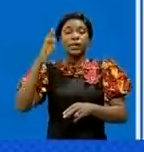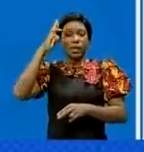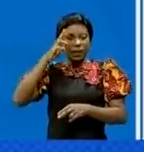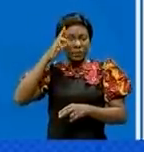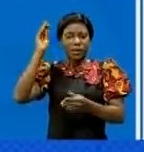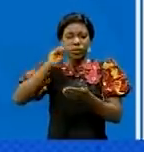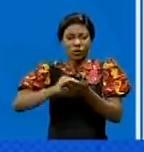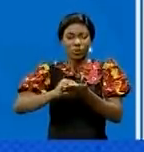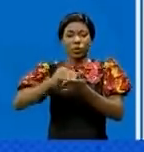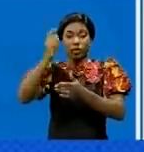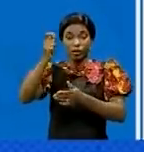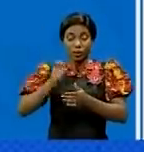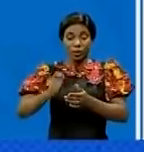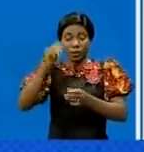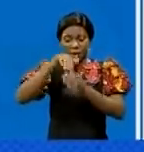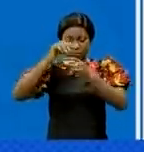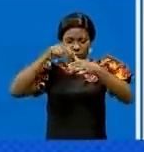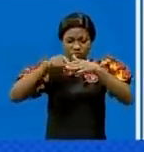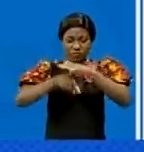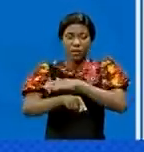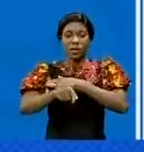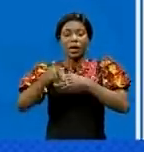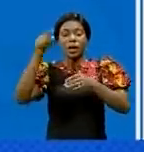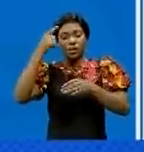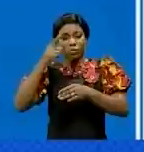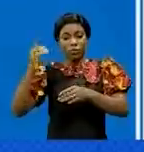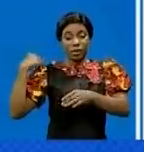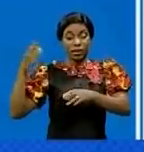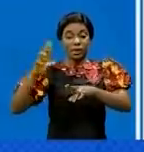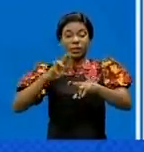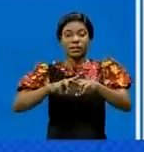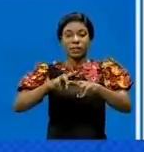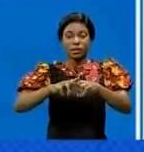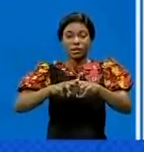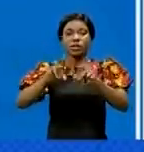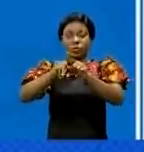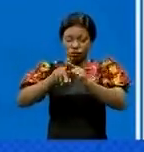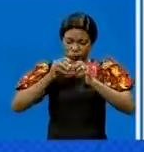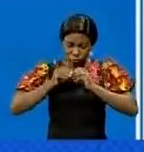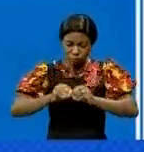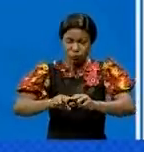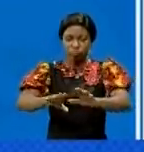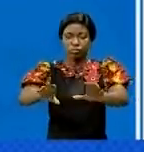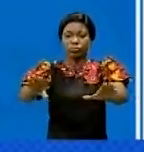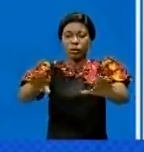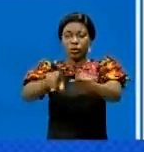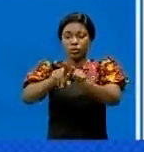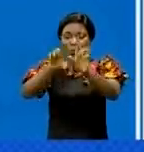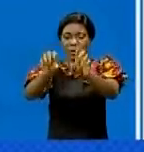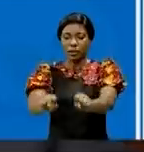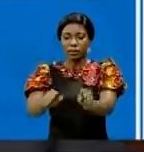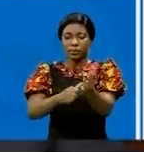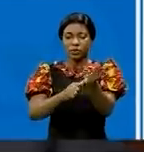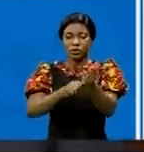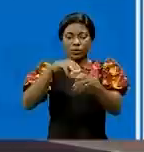opérations militaires menées en profondeur dans le cadre de l'état de siège s'intensifient contre les auteurs de l'insécurité